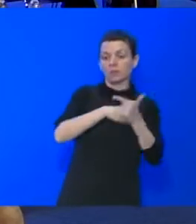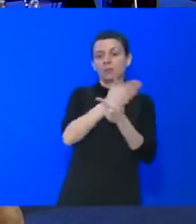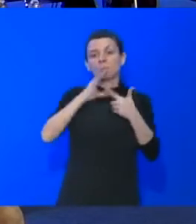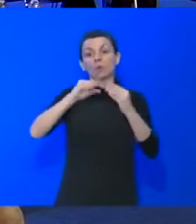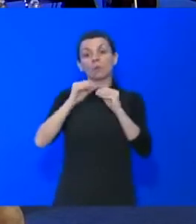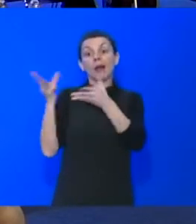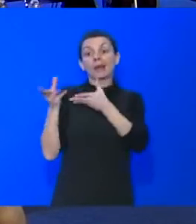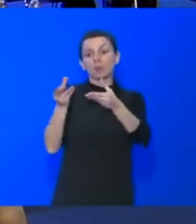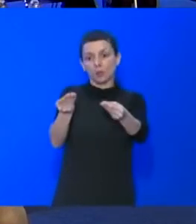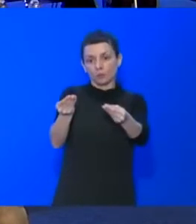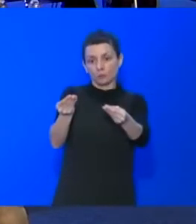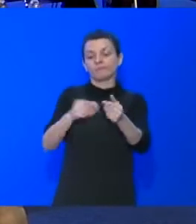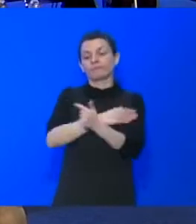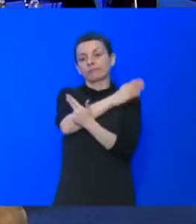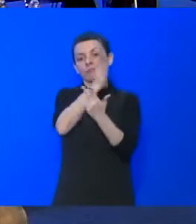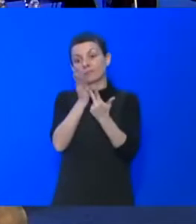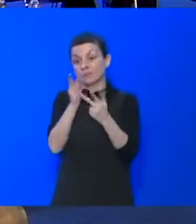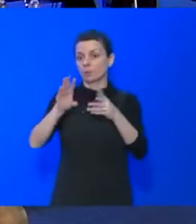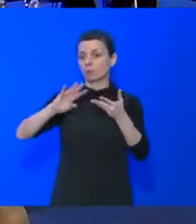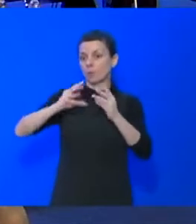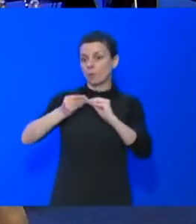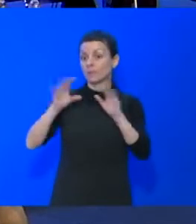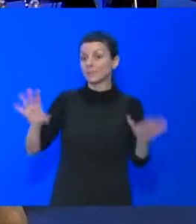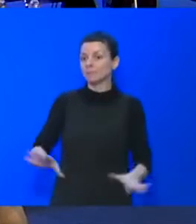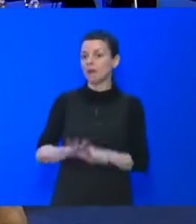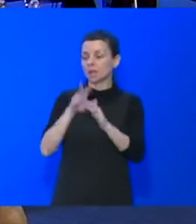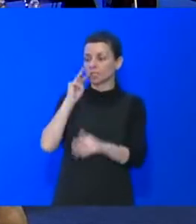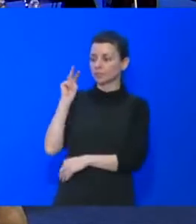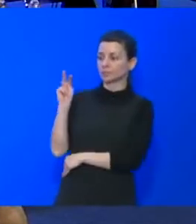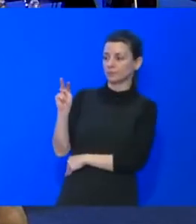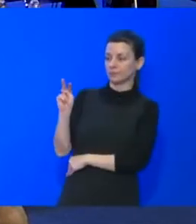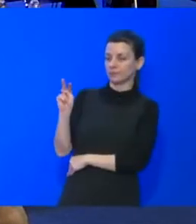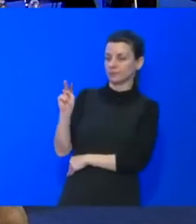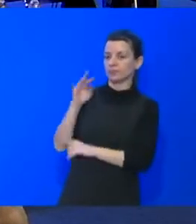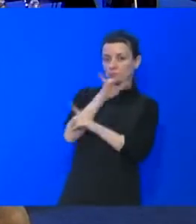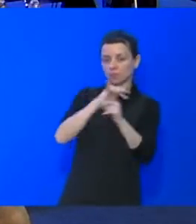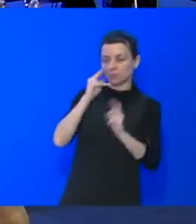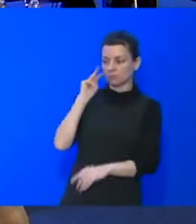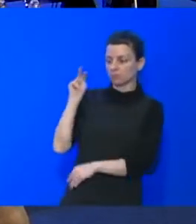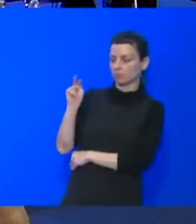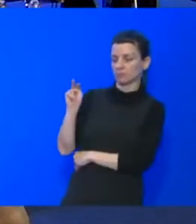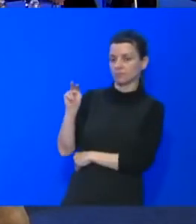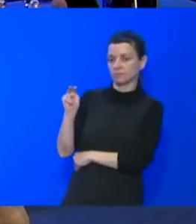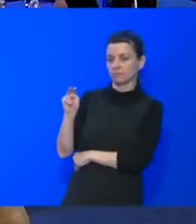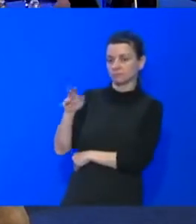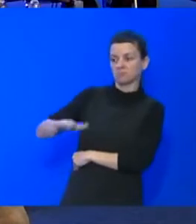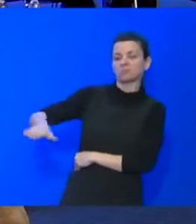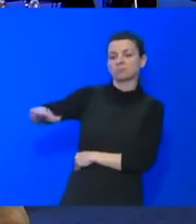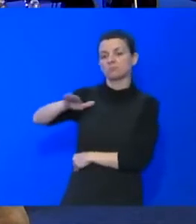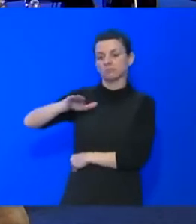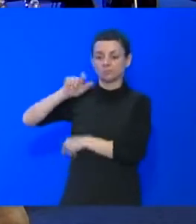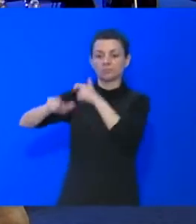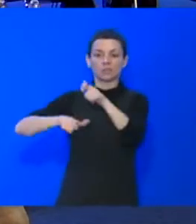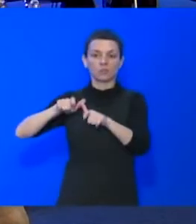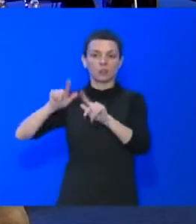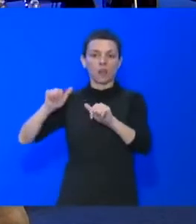personnes qui souffrent du handicap et il y a aussi un problème sur l'image et le regard de la société vis-à-vis de nos personnes qui souffrent